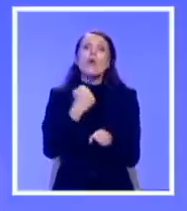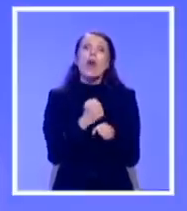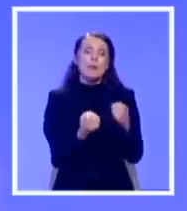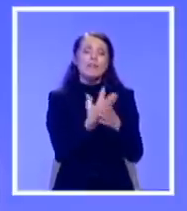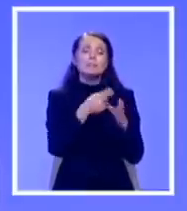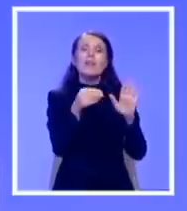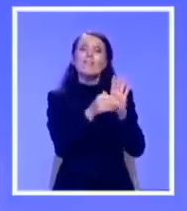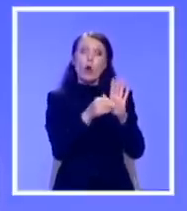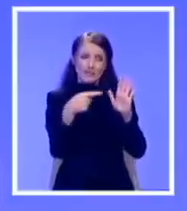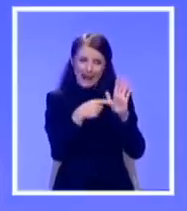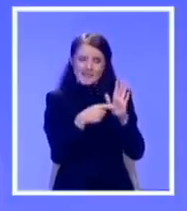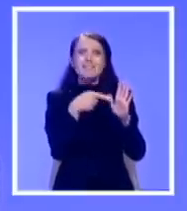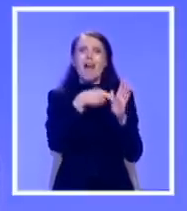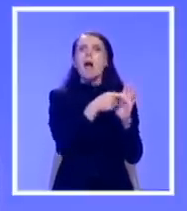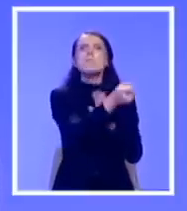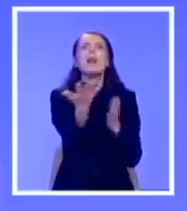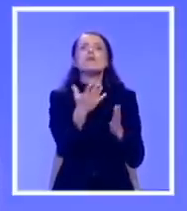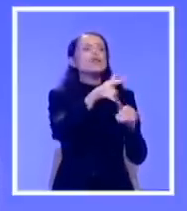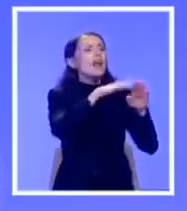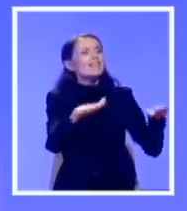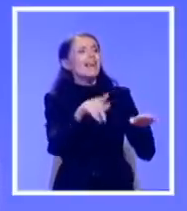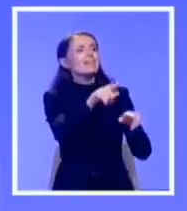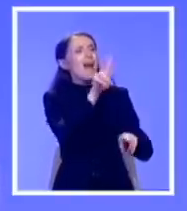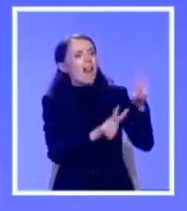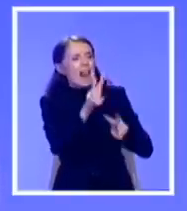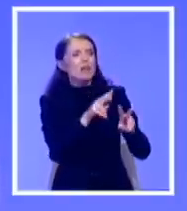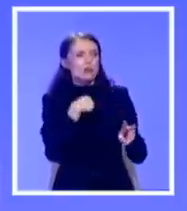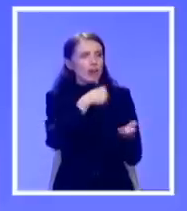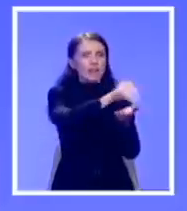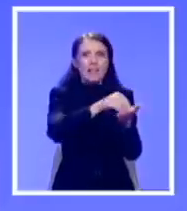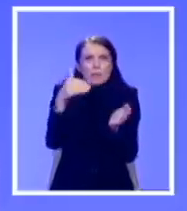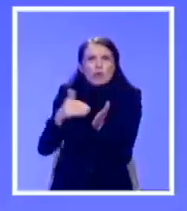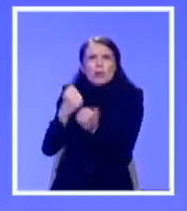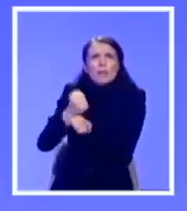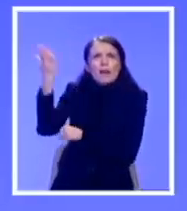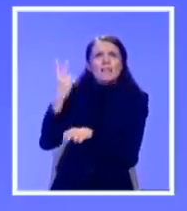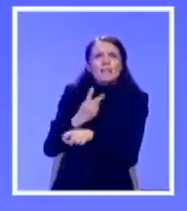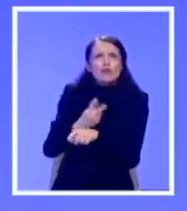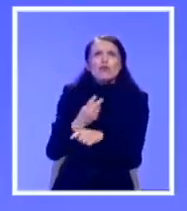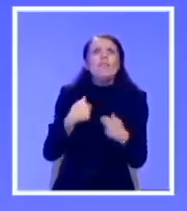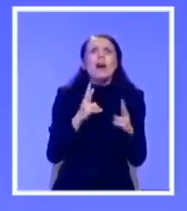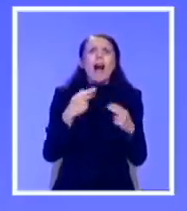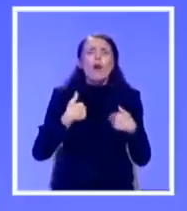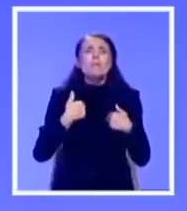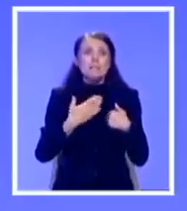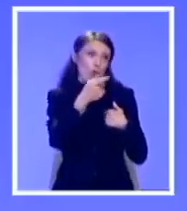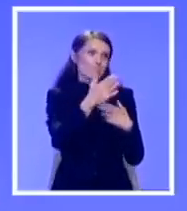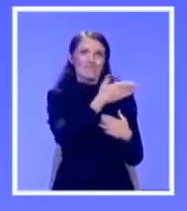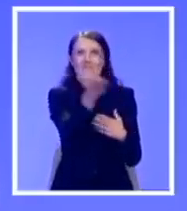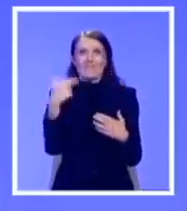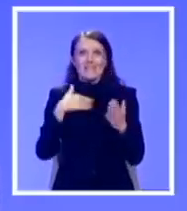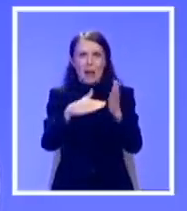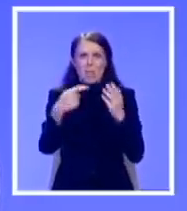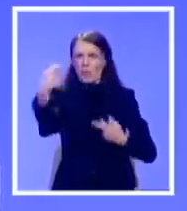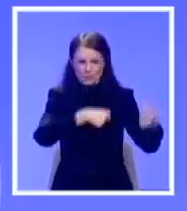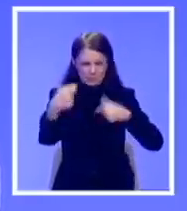onim poslom kojim bi trebalo da se bavi naša država da leči decu. Mi smo uspeli uz vašu pomać, dragi građani i dragi gledovci, da spasimo desetine života dece,